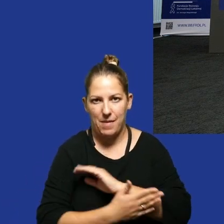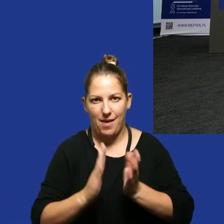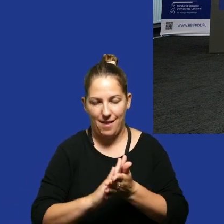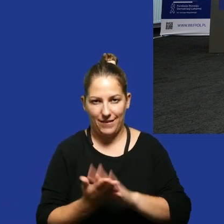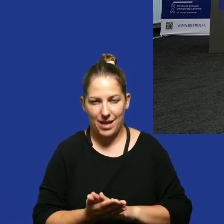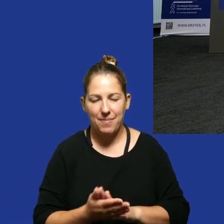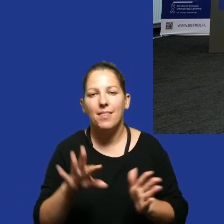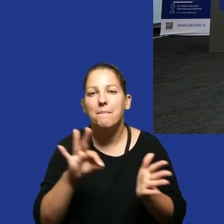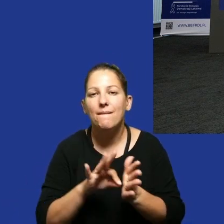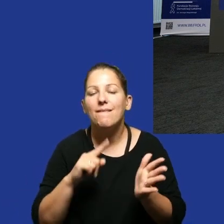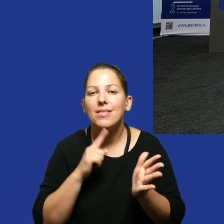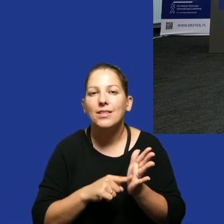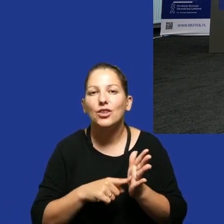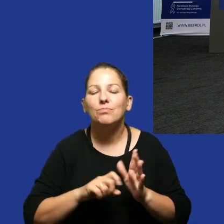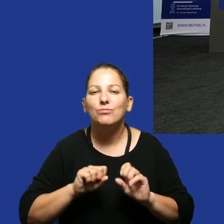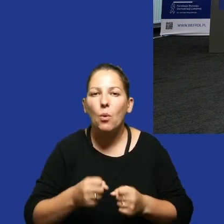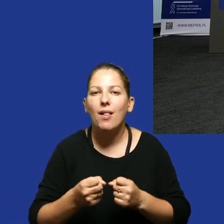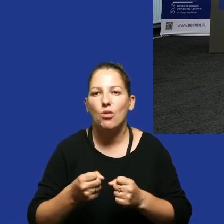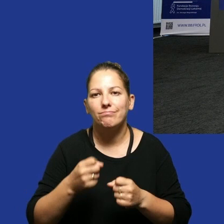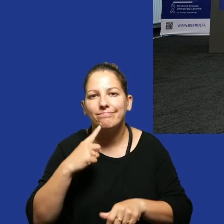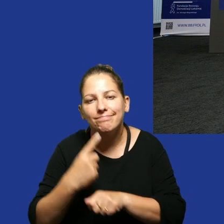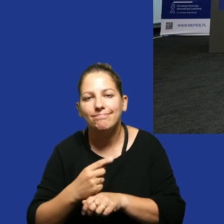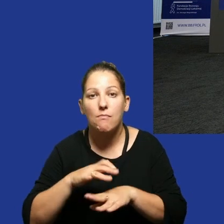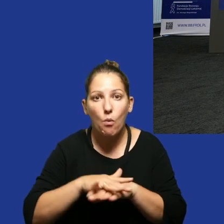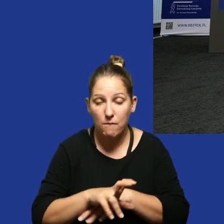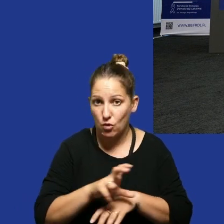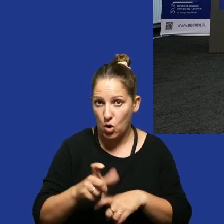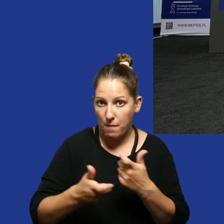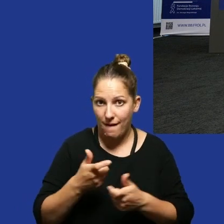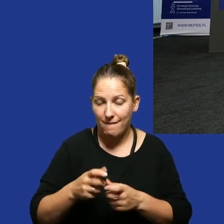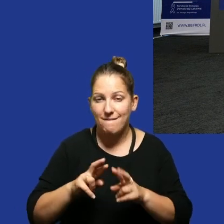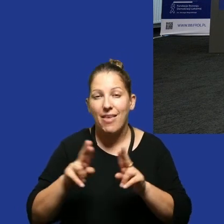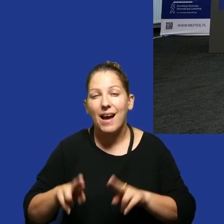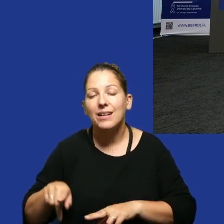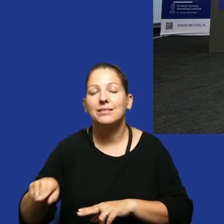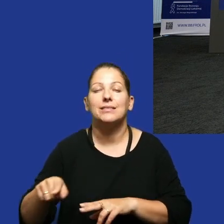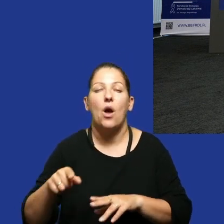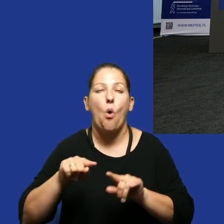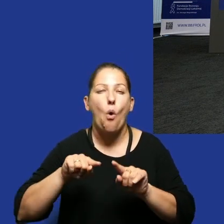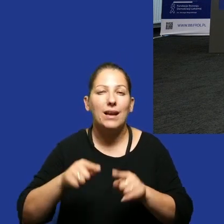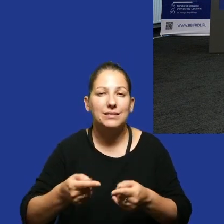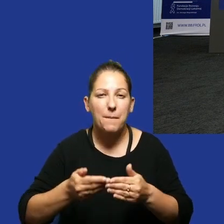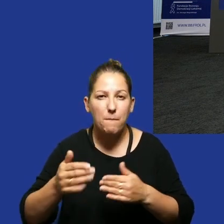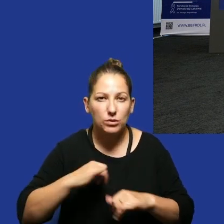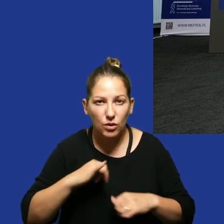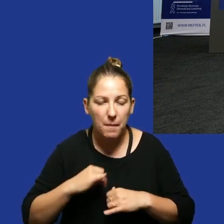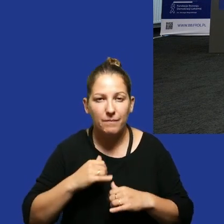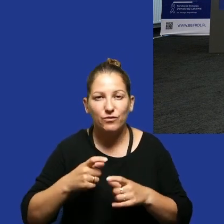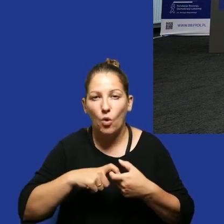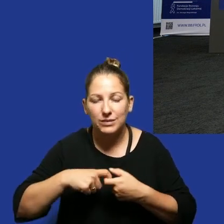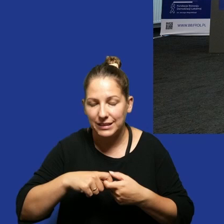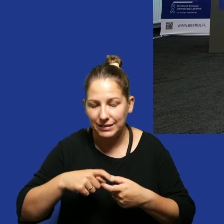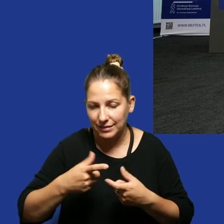I na pewno wtedy, kiedy jest to działalność rzecznicza, no to czy to robią federacje, organizacje pozarządowych, czy związki samorządów, czy